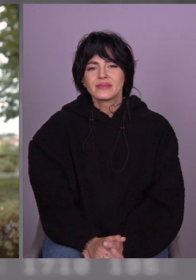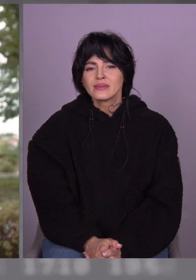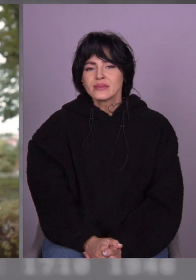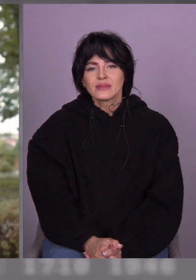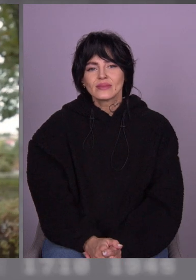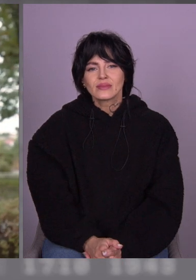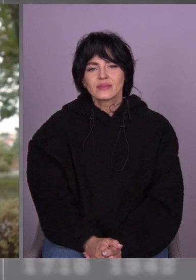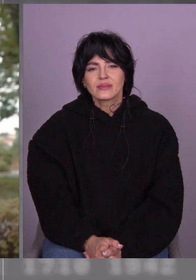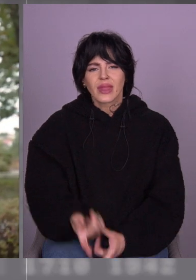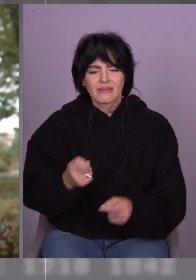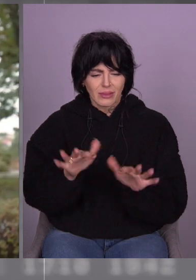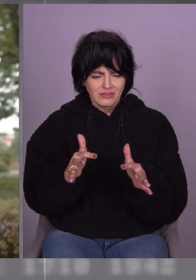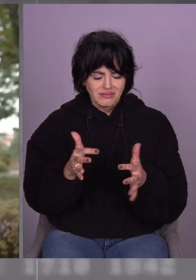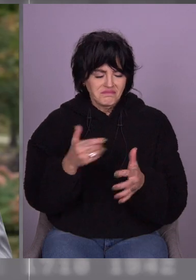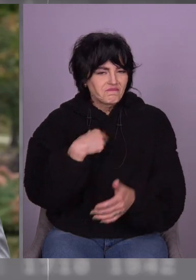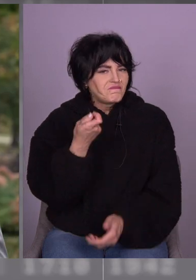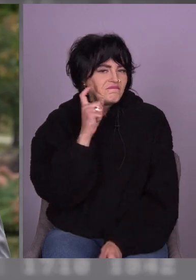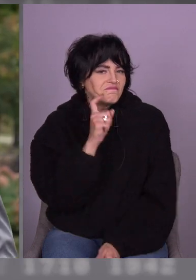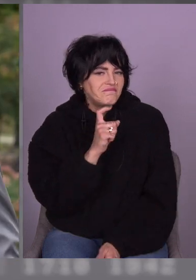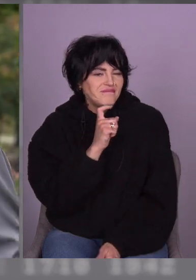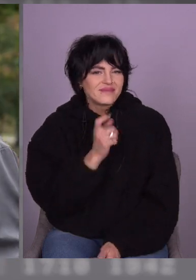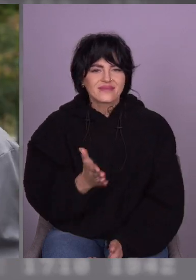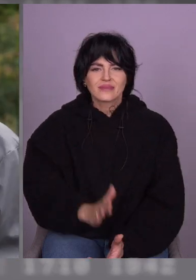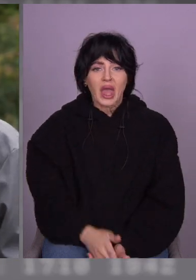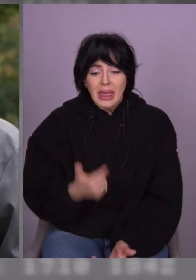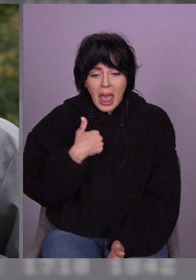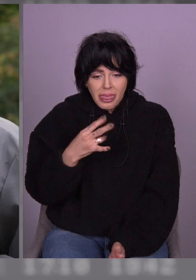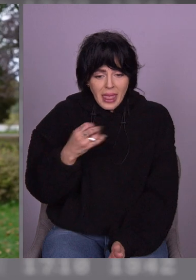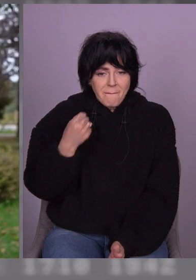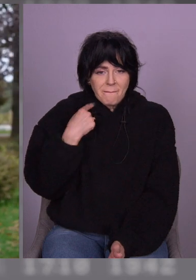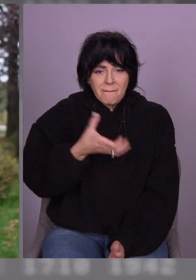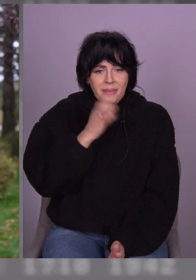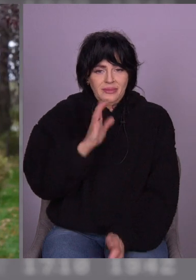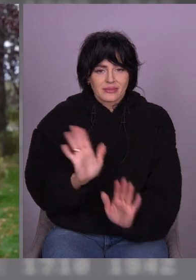Чотири руки тусяться. Я грівку не пив. Дихай, дихай.